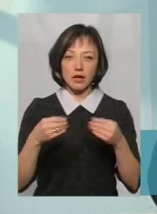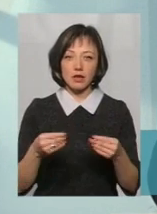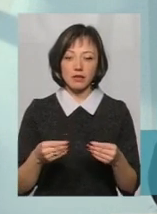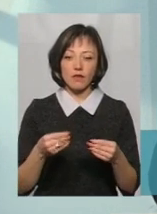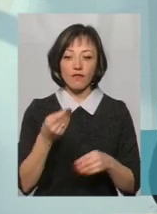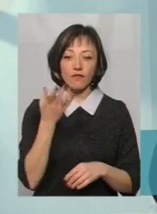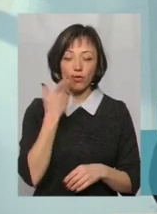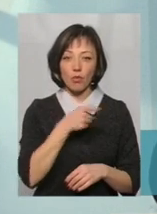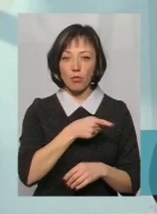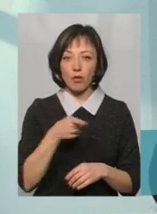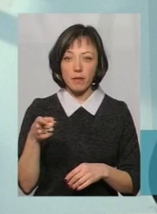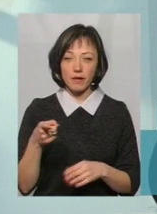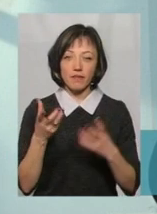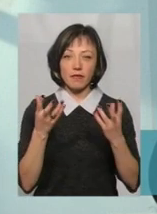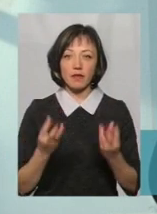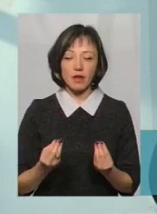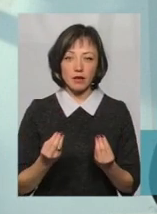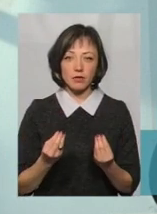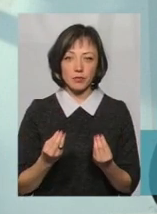самий момент, в той самий день.